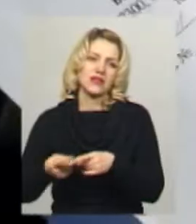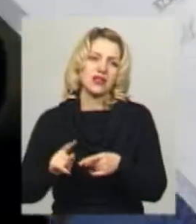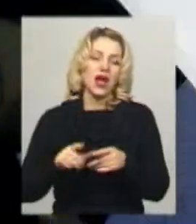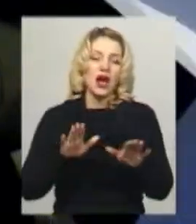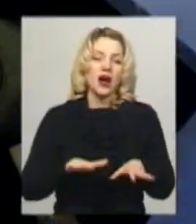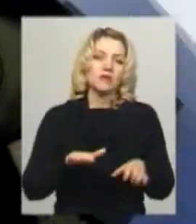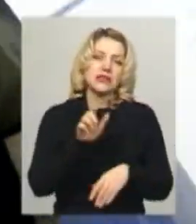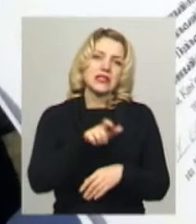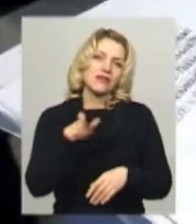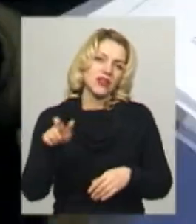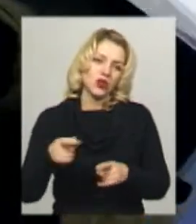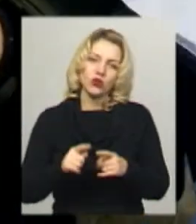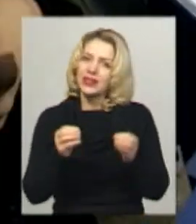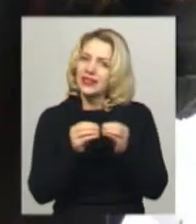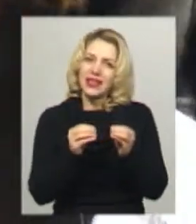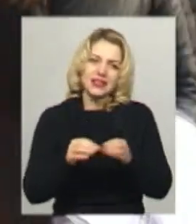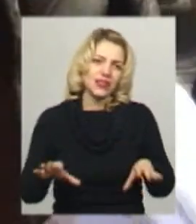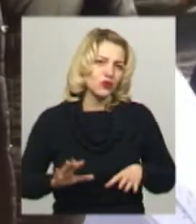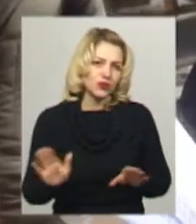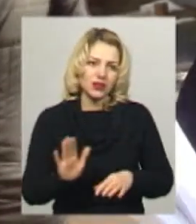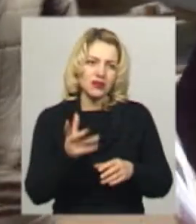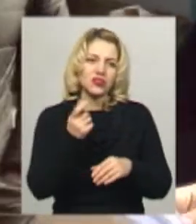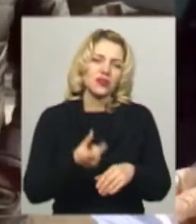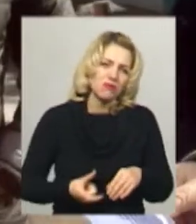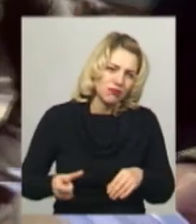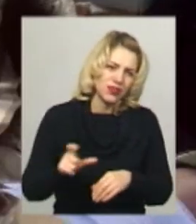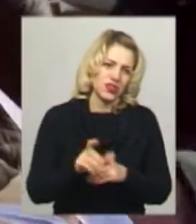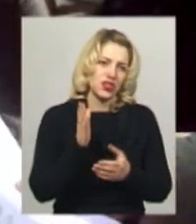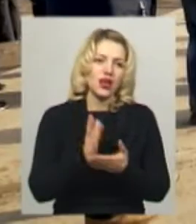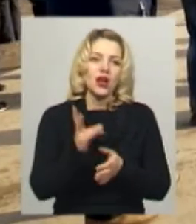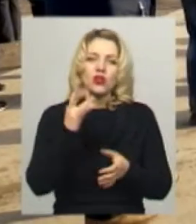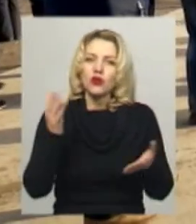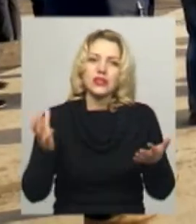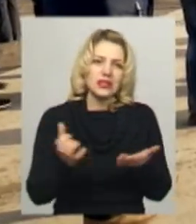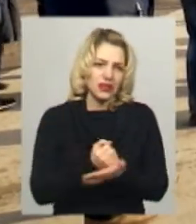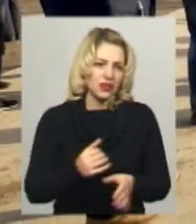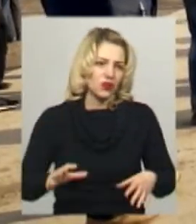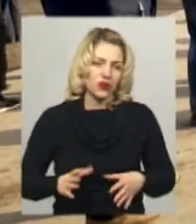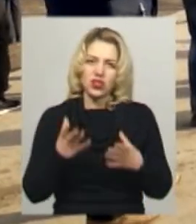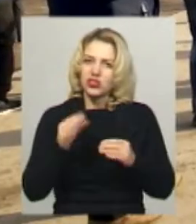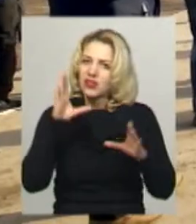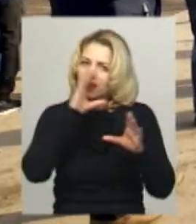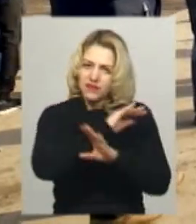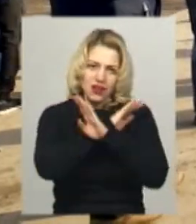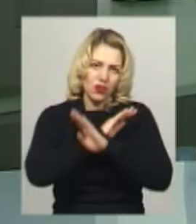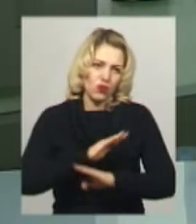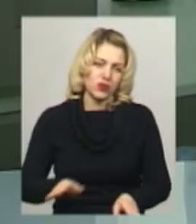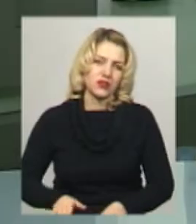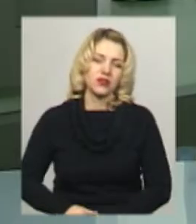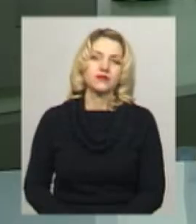Речковського не десять коней, які вилучили тварин, значно більше. Але знайти їх вчора не вдалося. Світлана Поробок, новини, Поділяцентр.